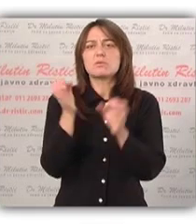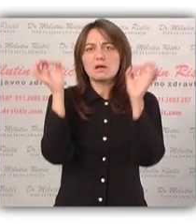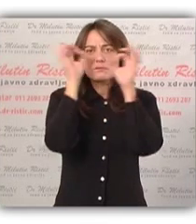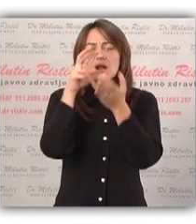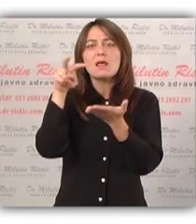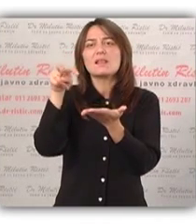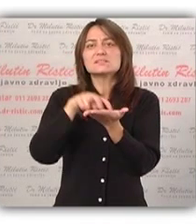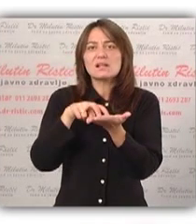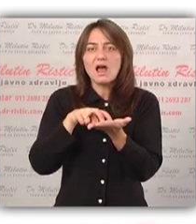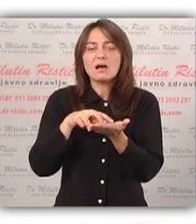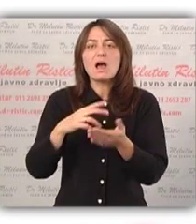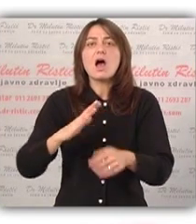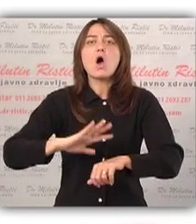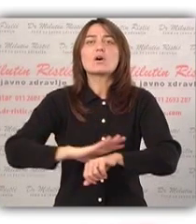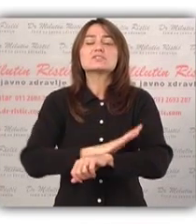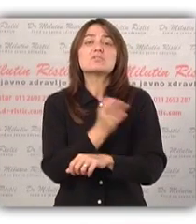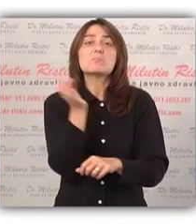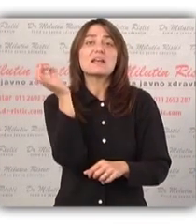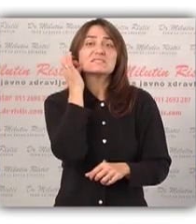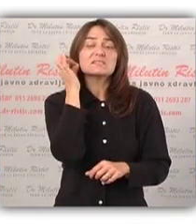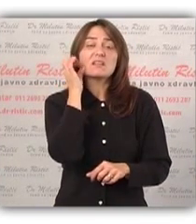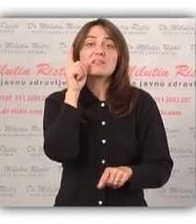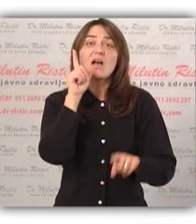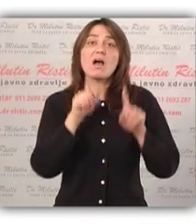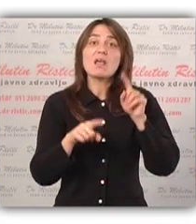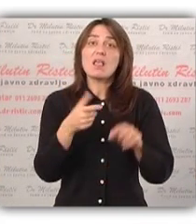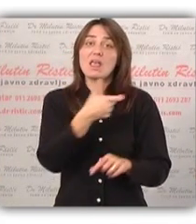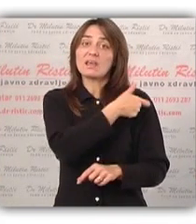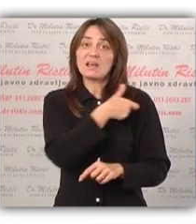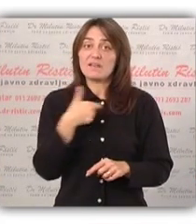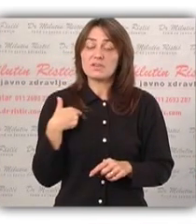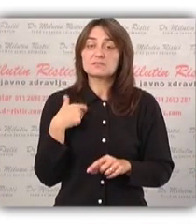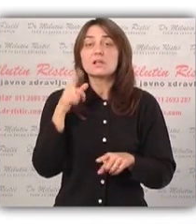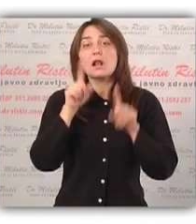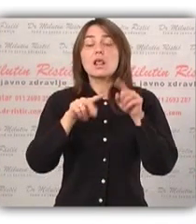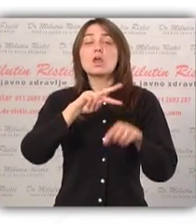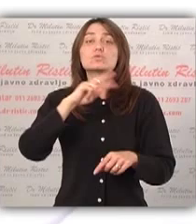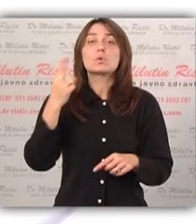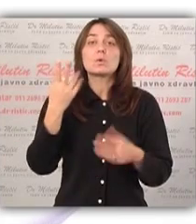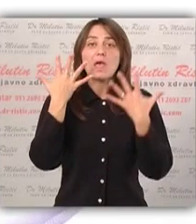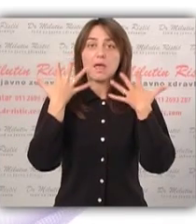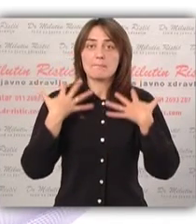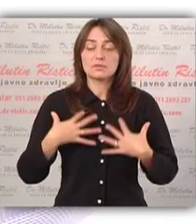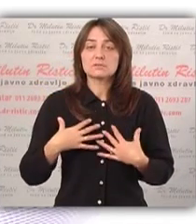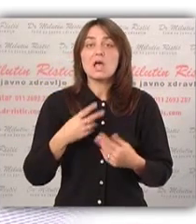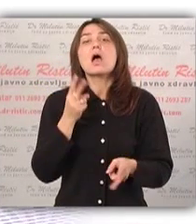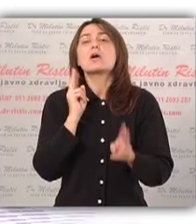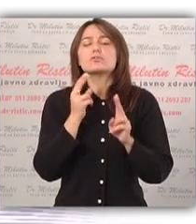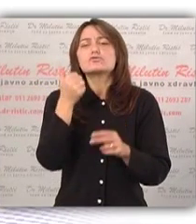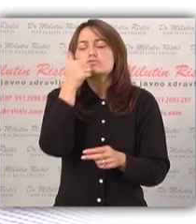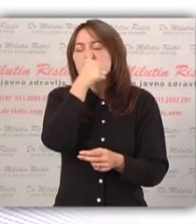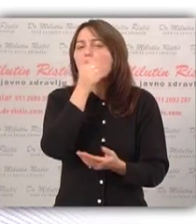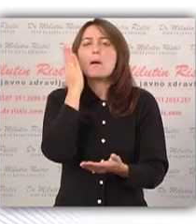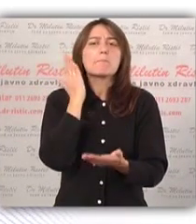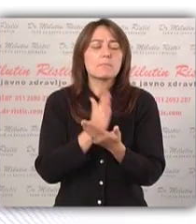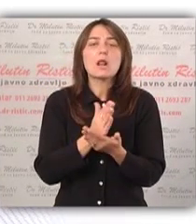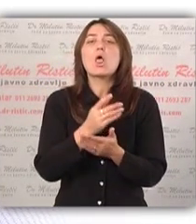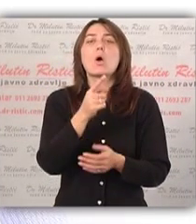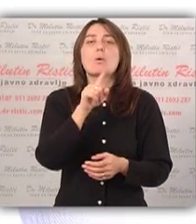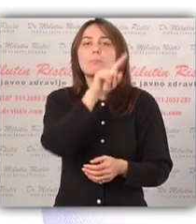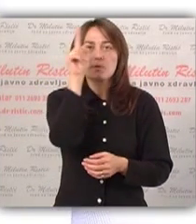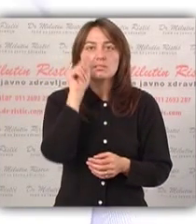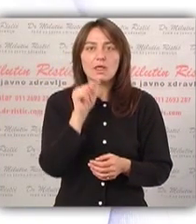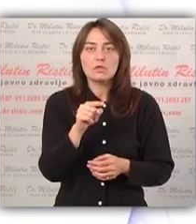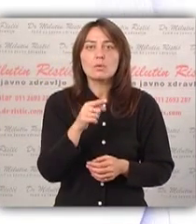anksioznosti ili straha, osjećanje stida ili krivice ili već neka druga emocija. Kako god šta god